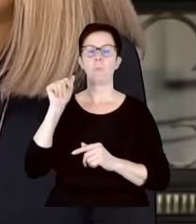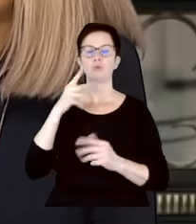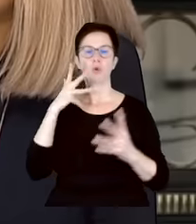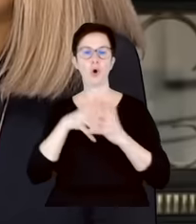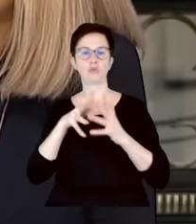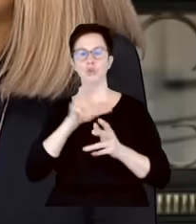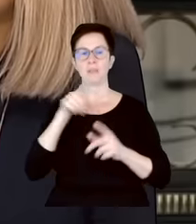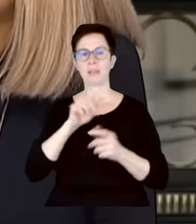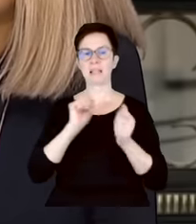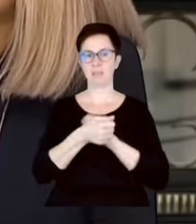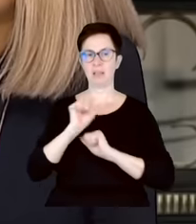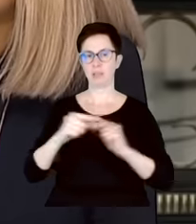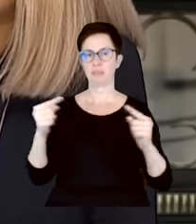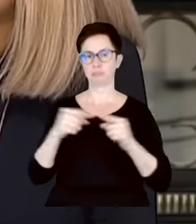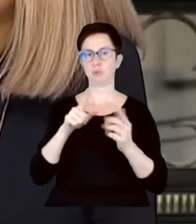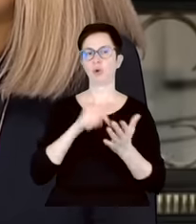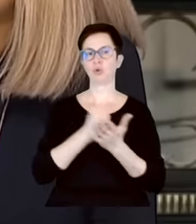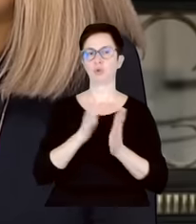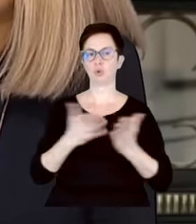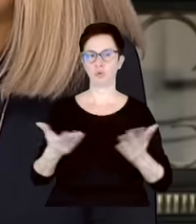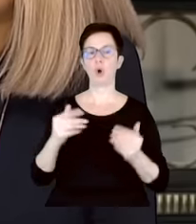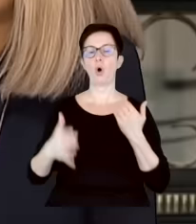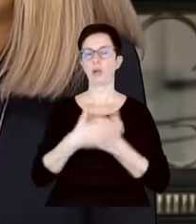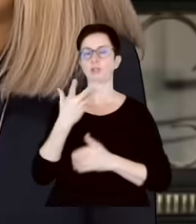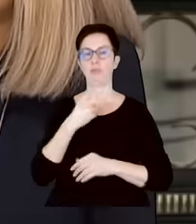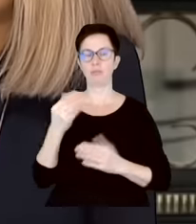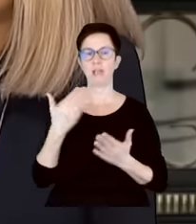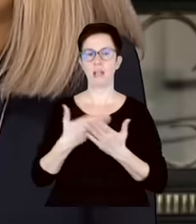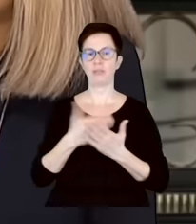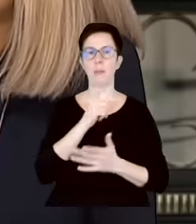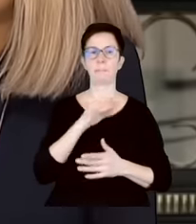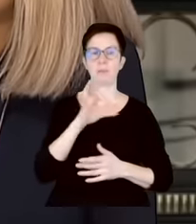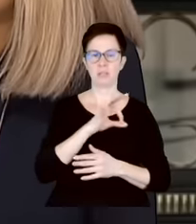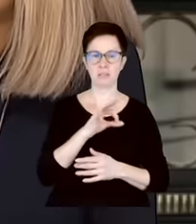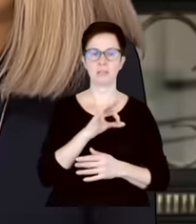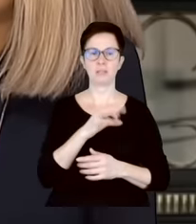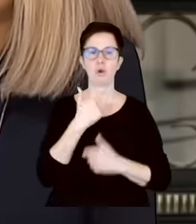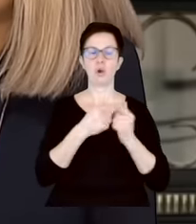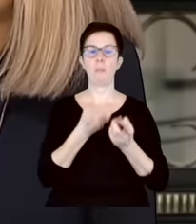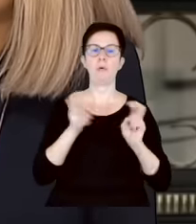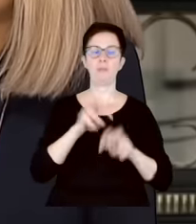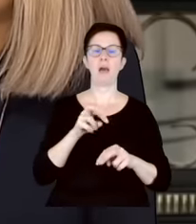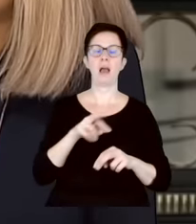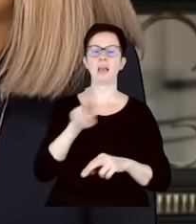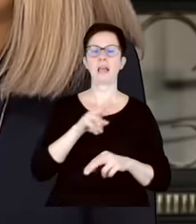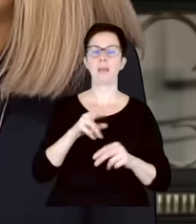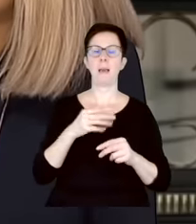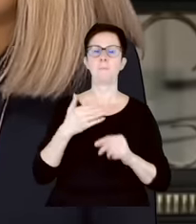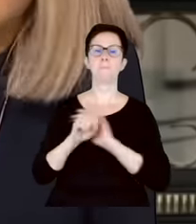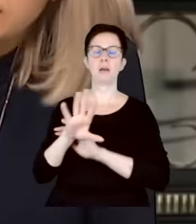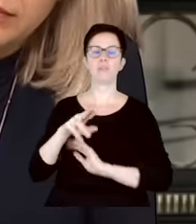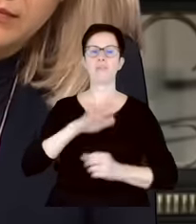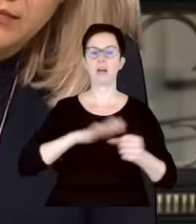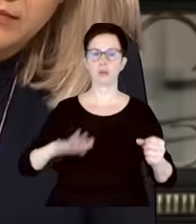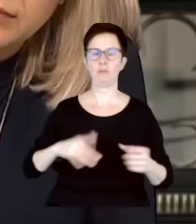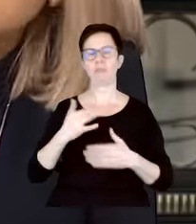zmiana jest zgodna z Konstytucją. Okazało się, że nie. Dlatego Prawo i Sprawiedliwość powołało Radę Mediów Narodowych i tak dalej, i tak dalej. Tylko co ciekawe,